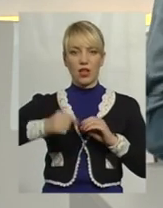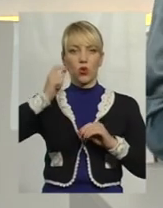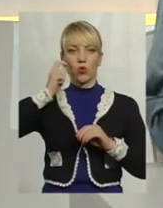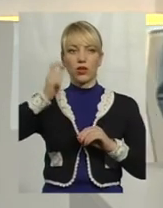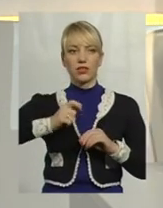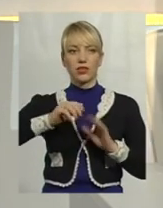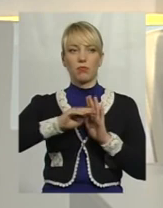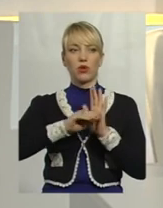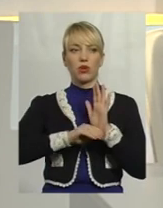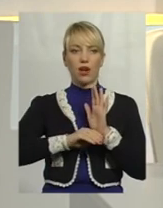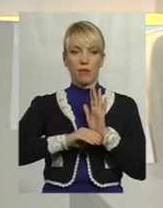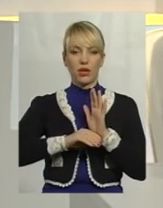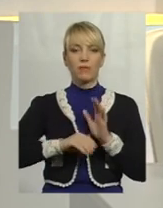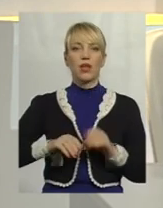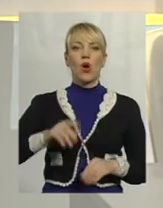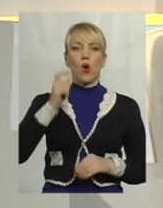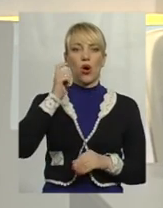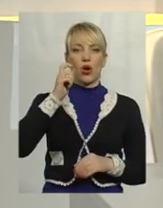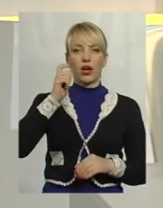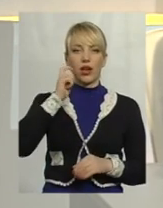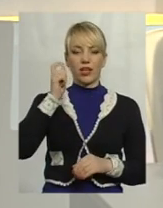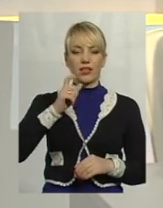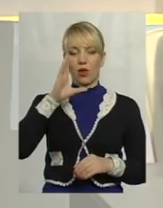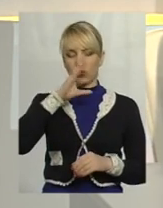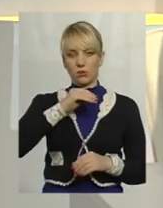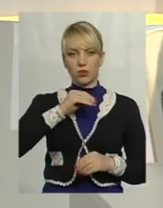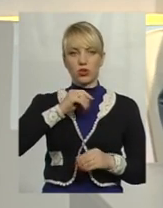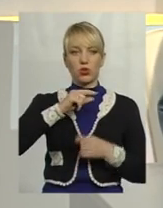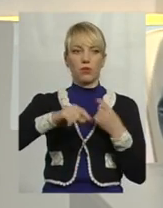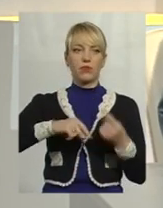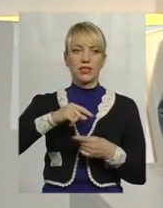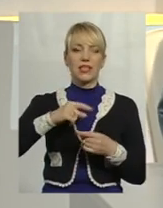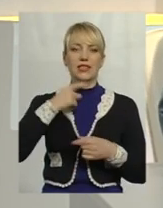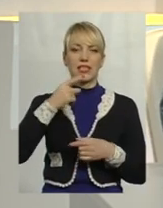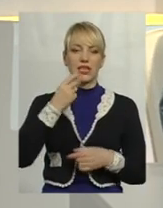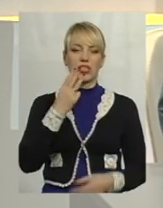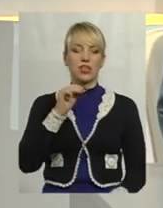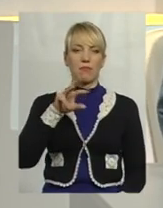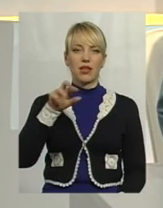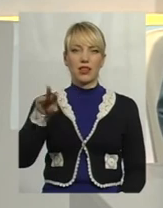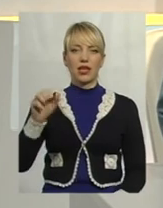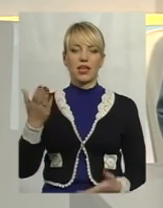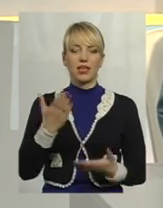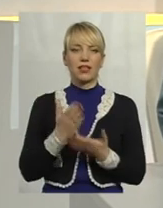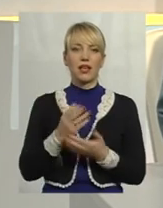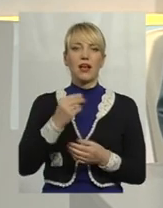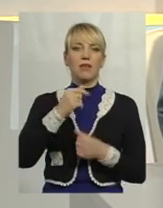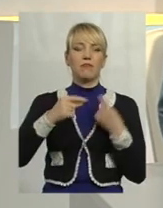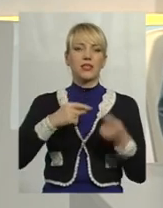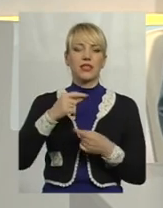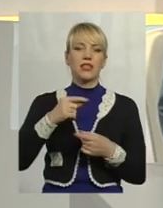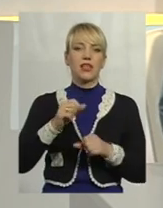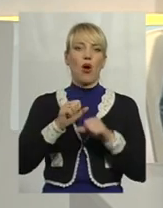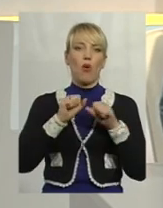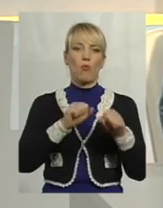програми «Країна успішного бізнесу», зазначив Альгерда Шемета, який є бізнесом бутсменом в Україні,